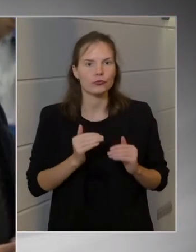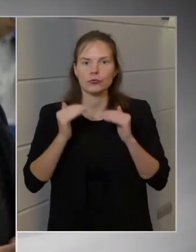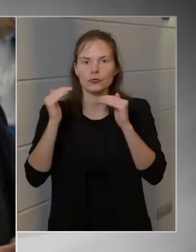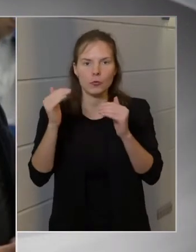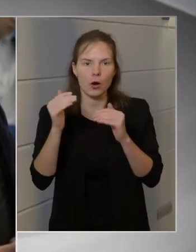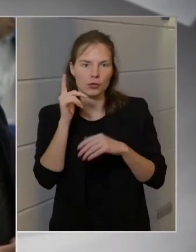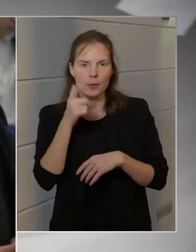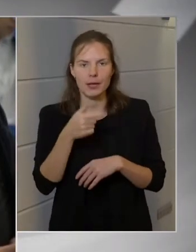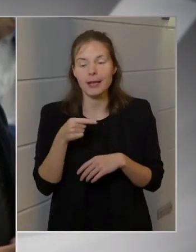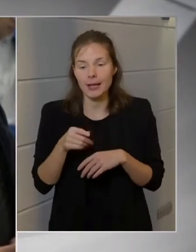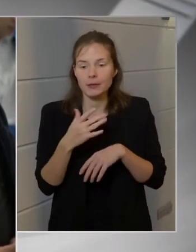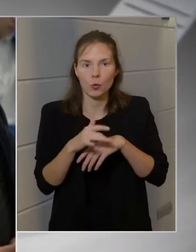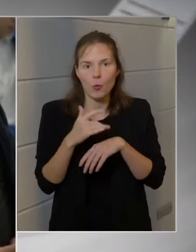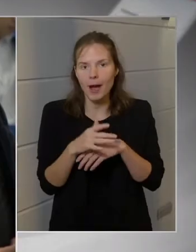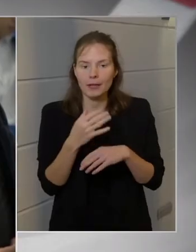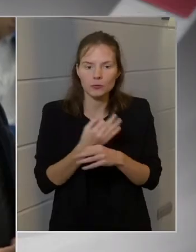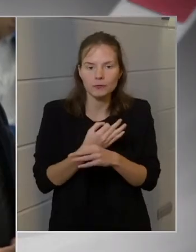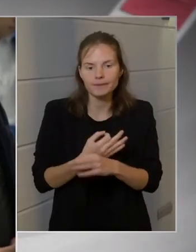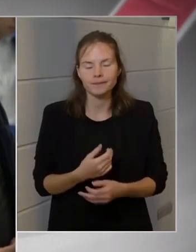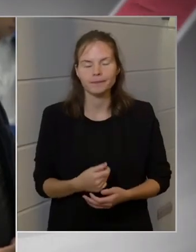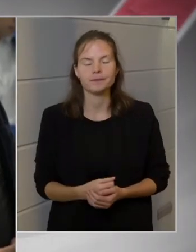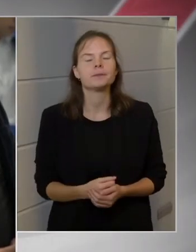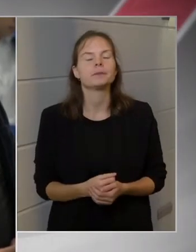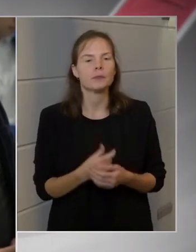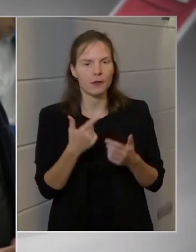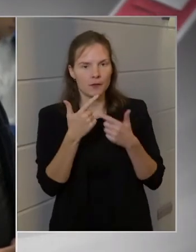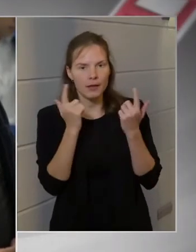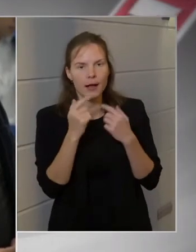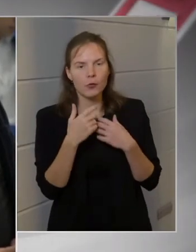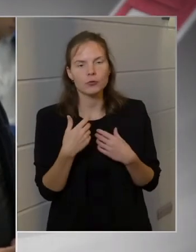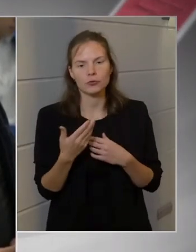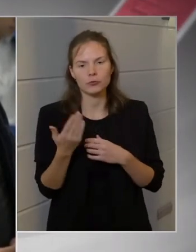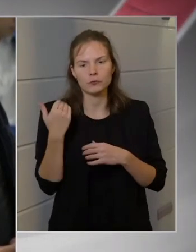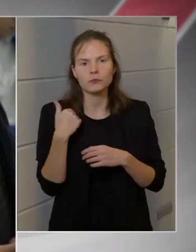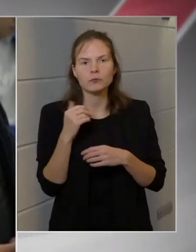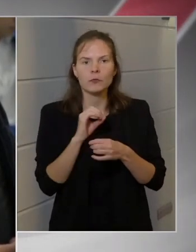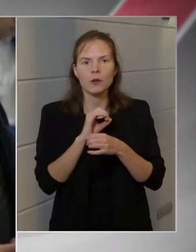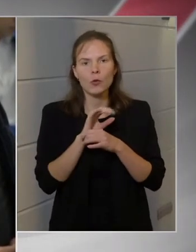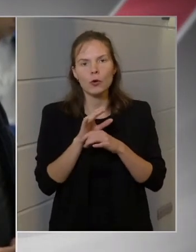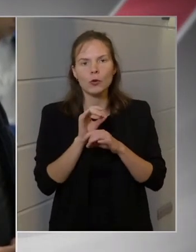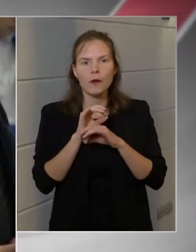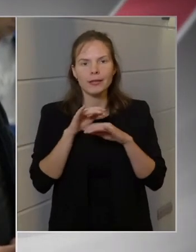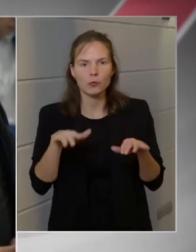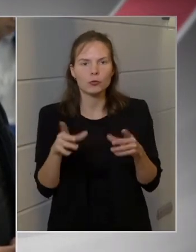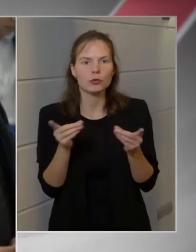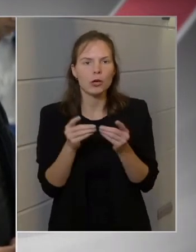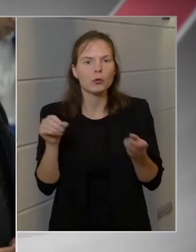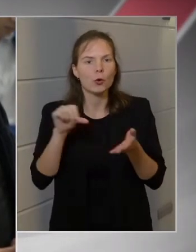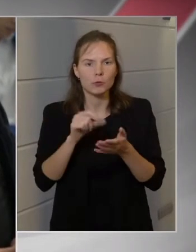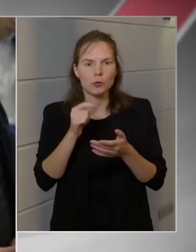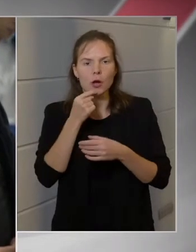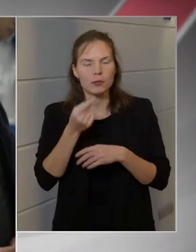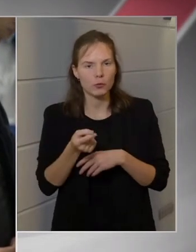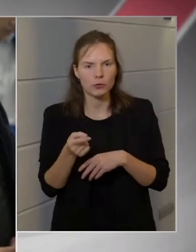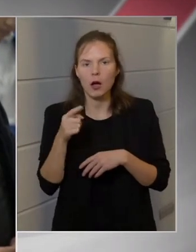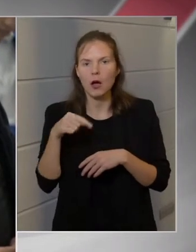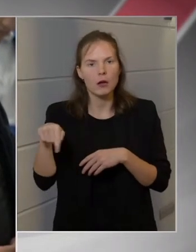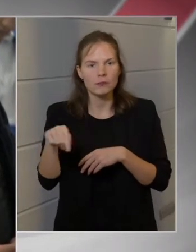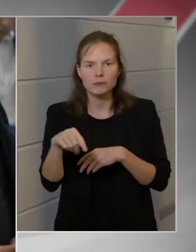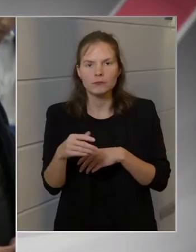próbáljuk minden formában elérni. Világos, de a minap a koronavírus sajtóközpont azt mondta, hogy azért nem akarnak